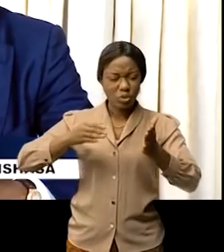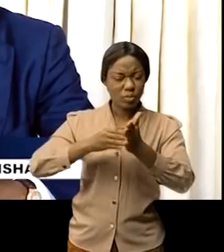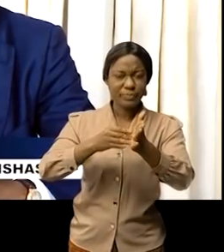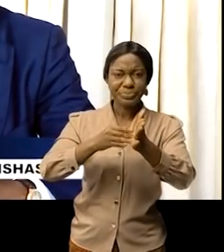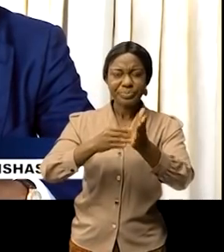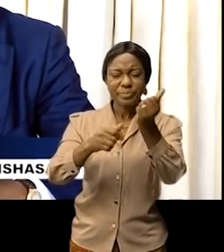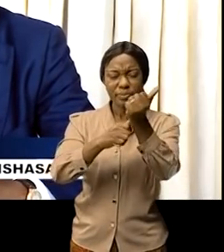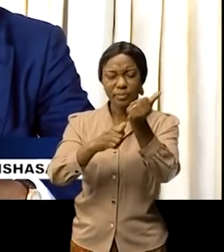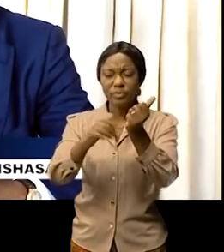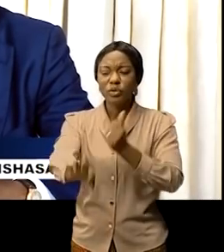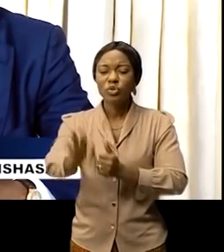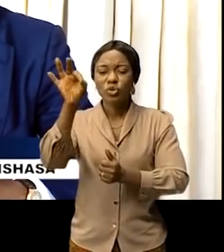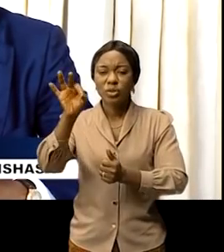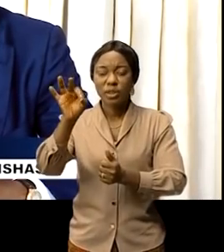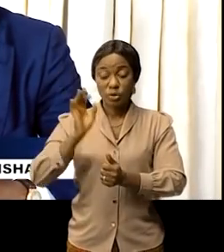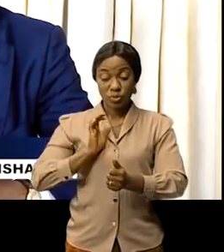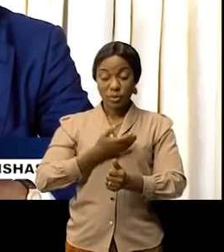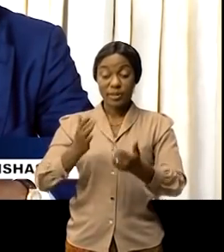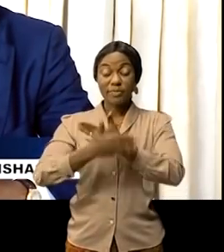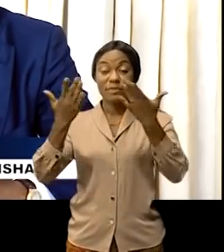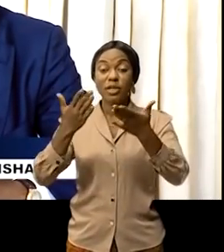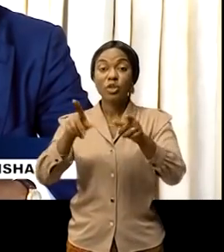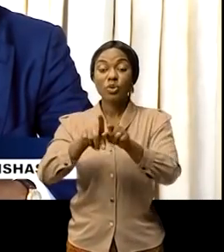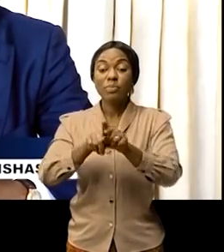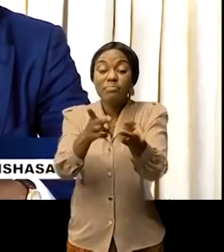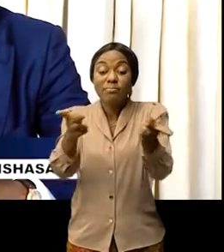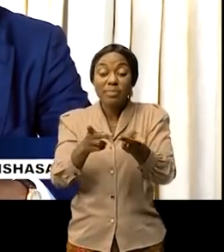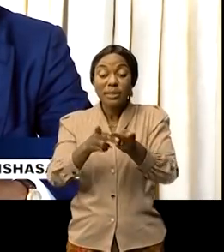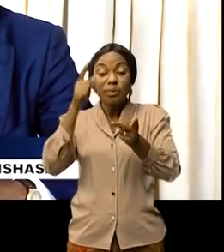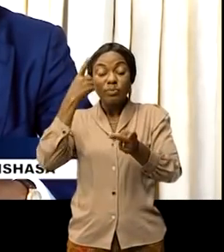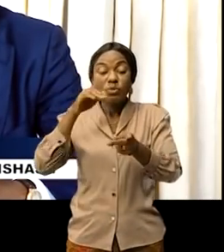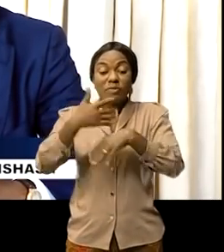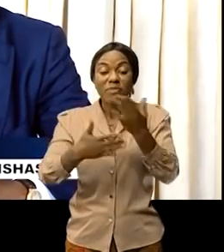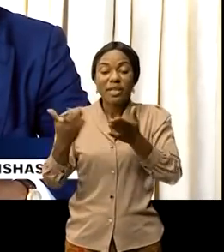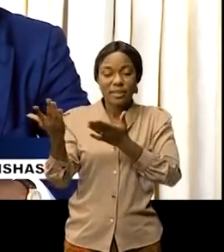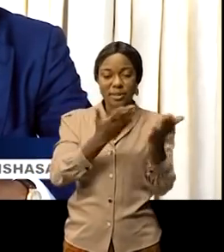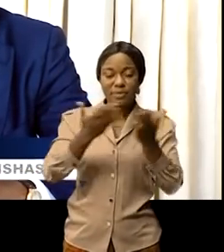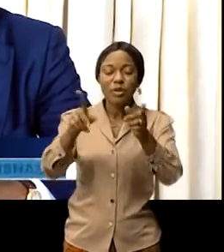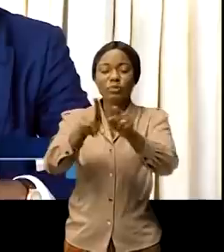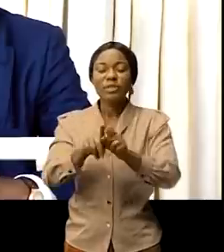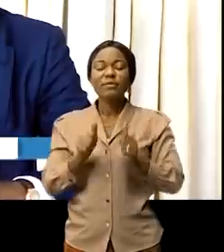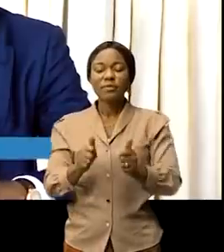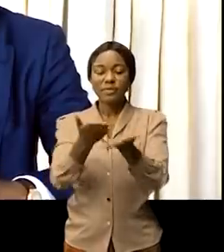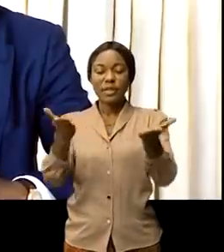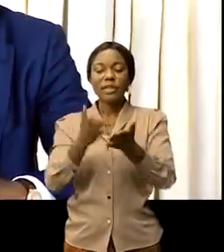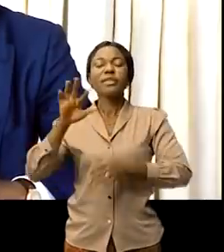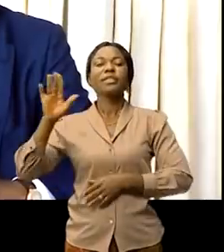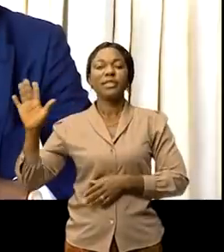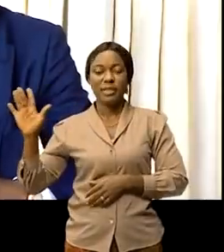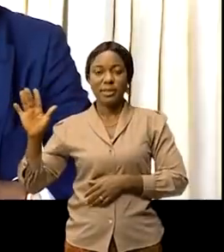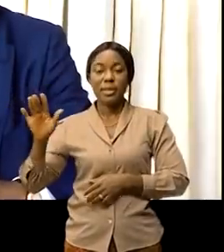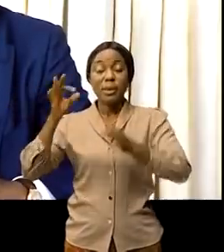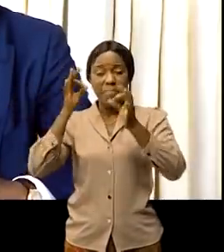qui ont choisi notre ville comme leur lieu d'affaires et de résidences. Je